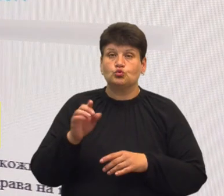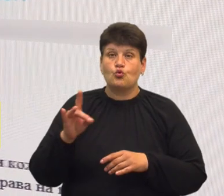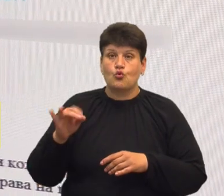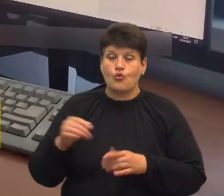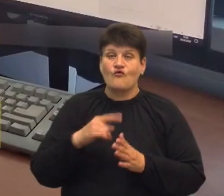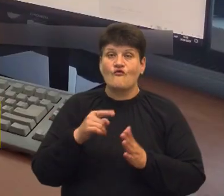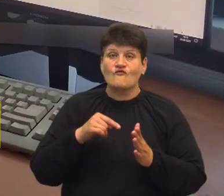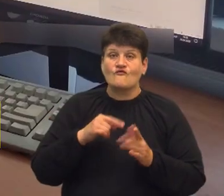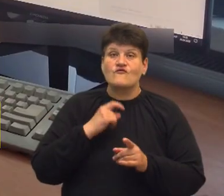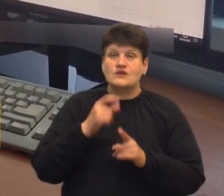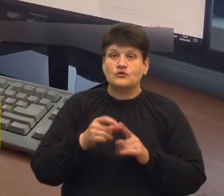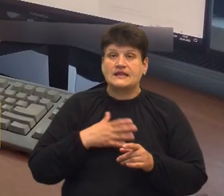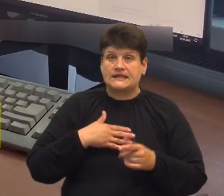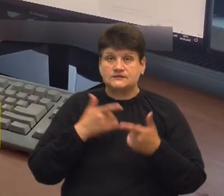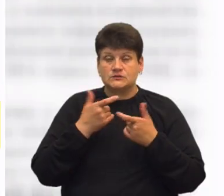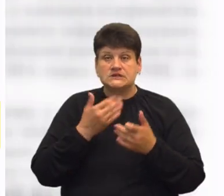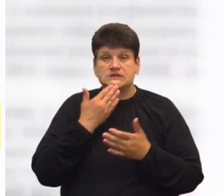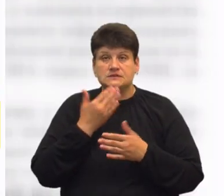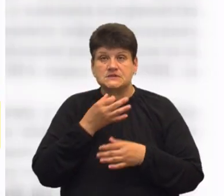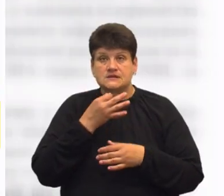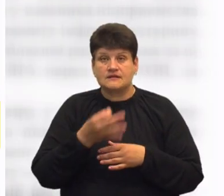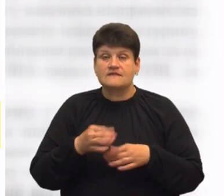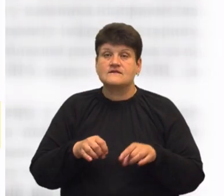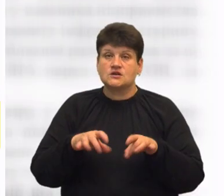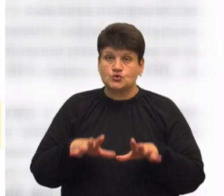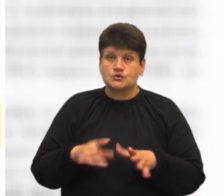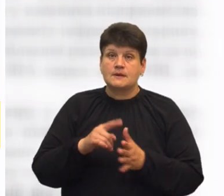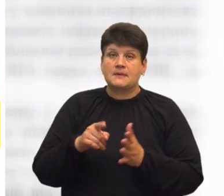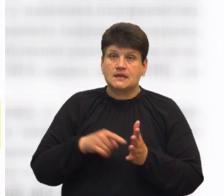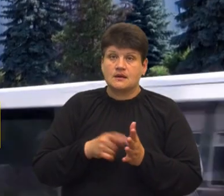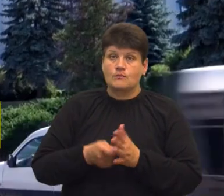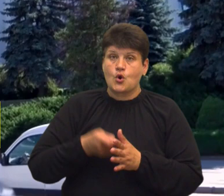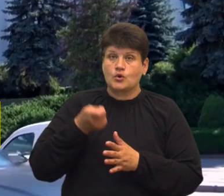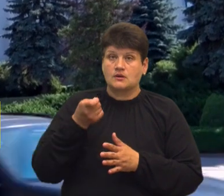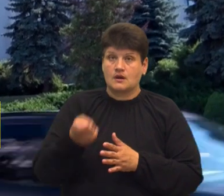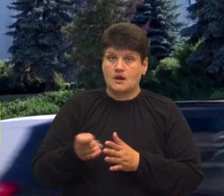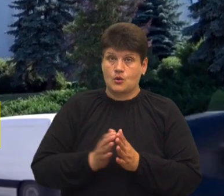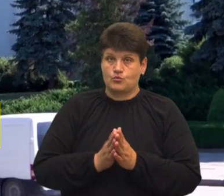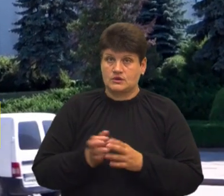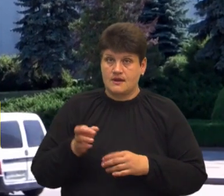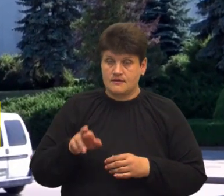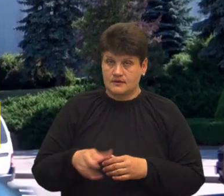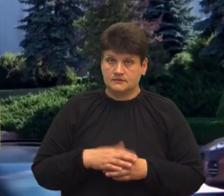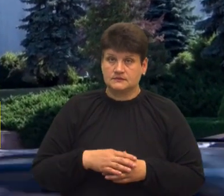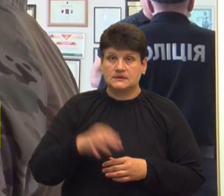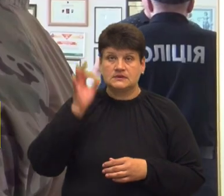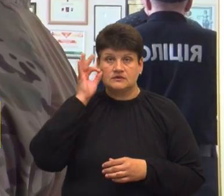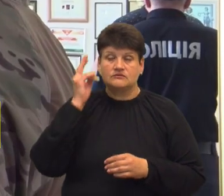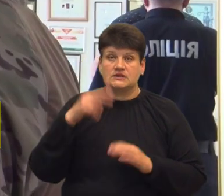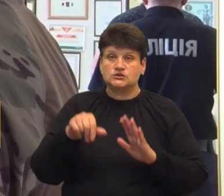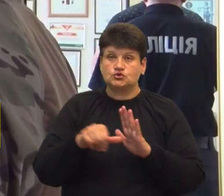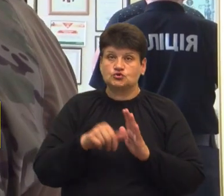наш інформаційний запит повідомили, вирішують питання про подання такого клопотання. Нагадаю, 26 червня